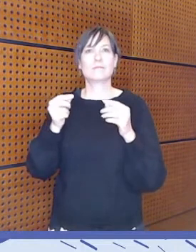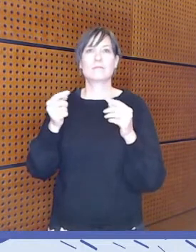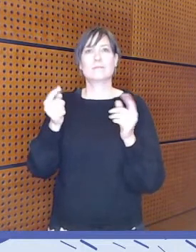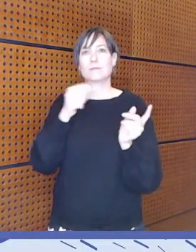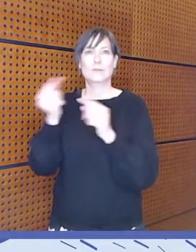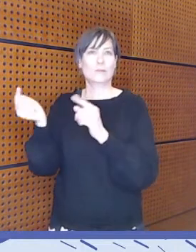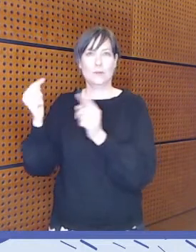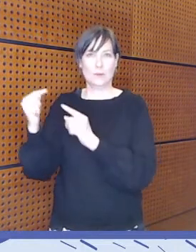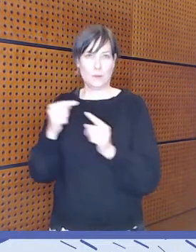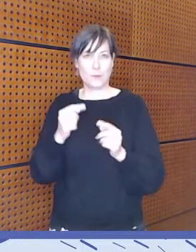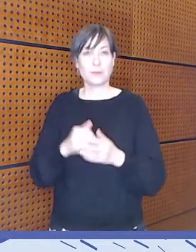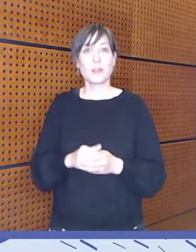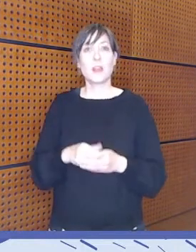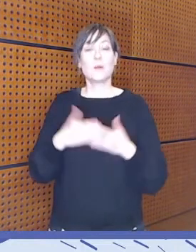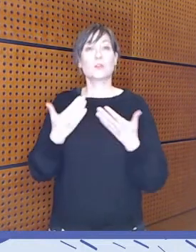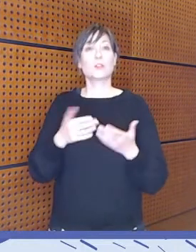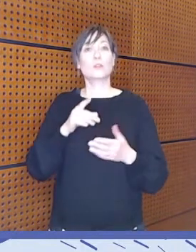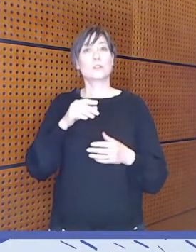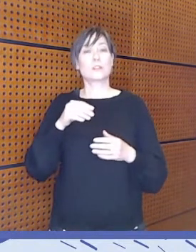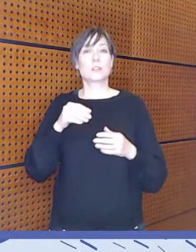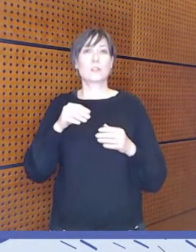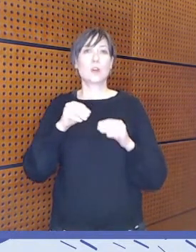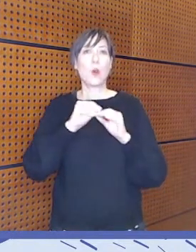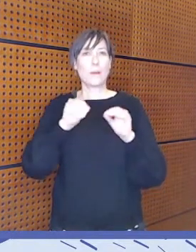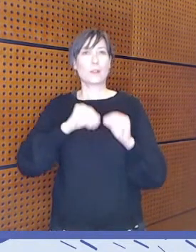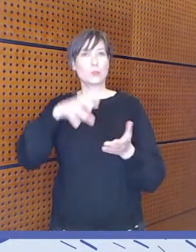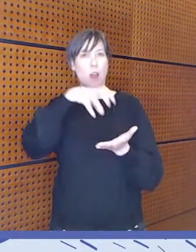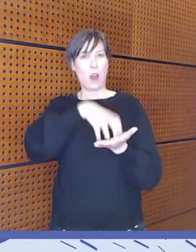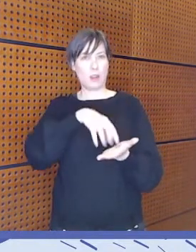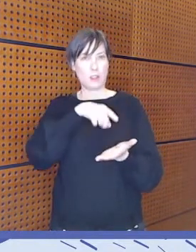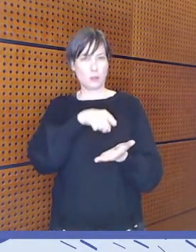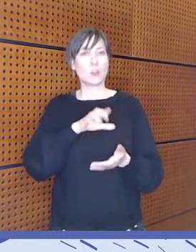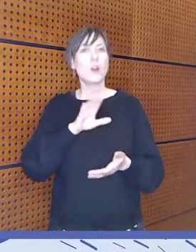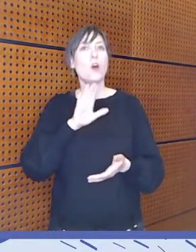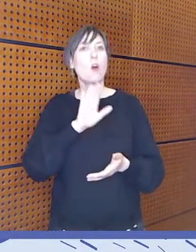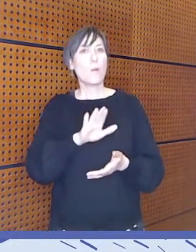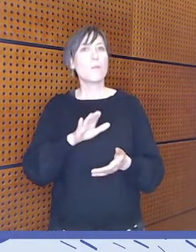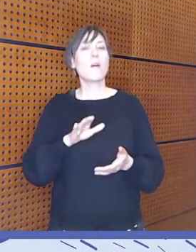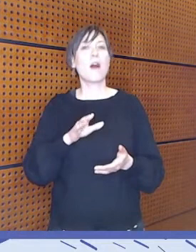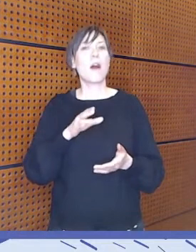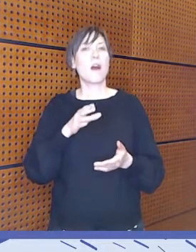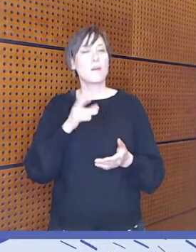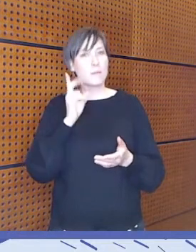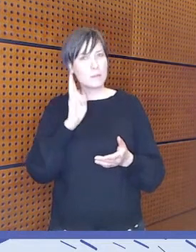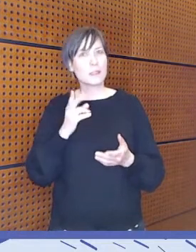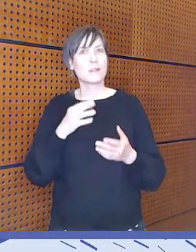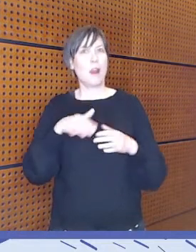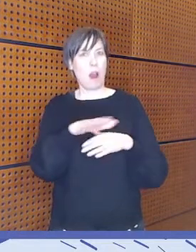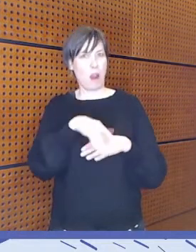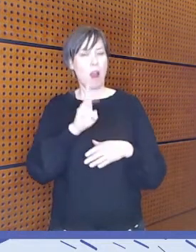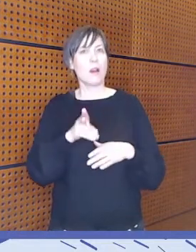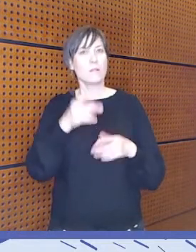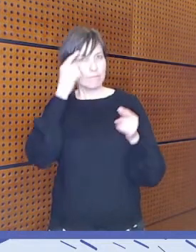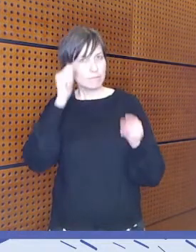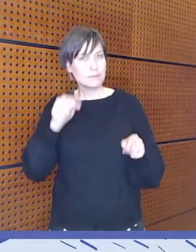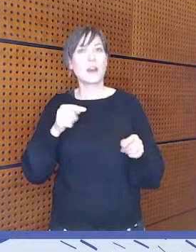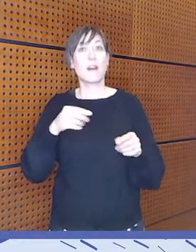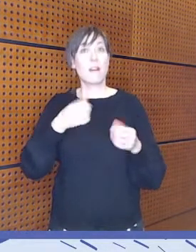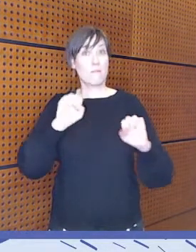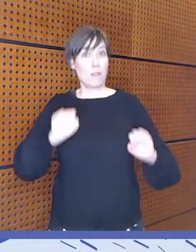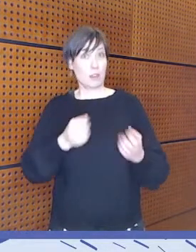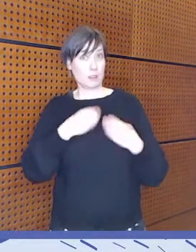ensimmäisenä. Opetushallituksessa sun omaa alaa on erityisesti varhaiskasvatus, eikö näin?